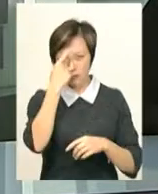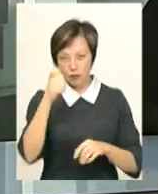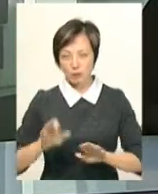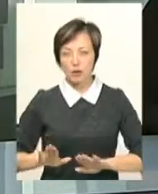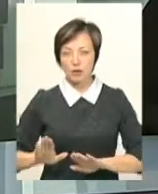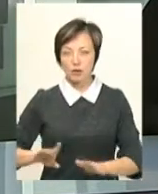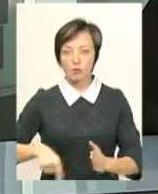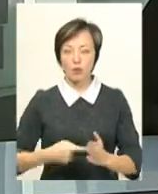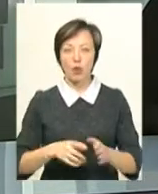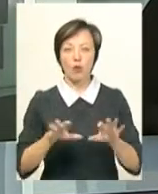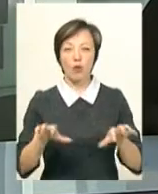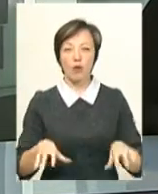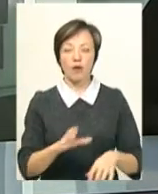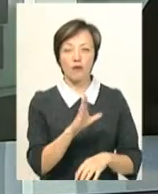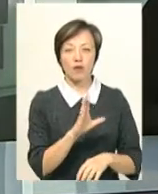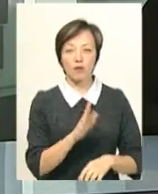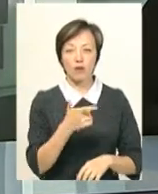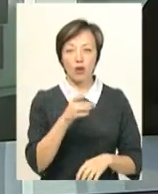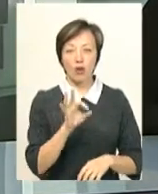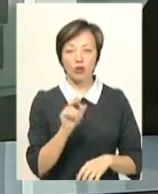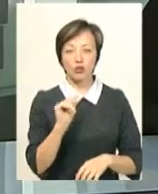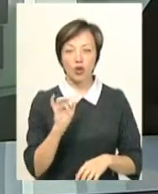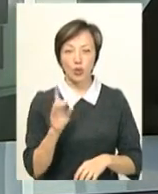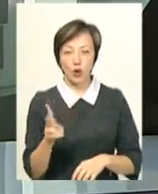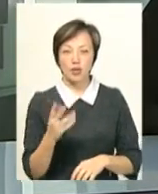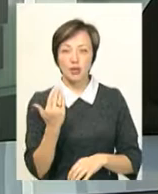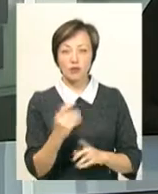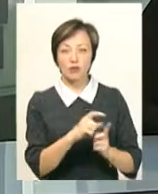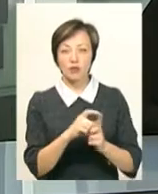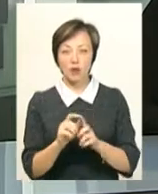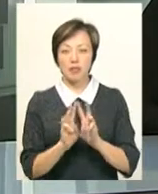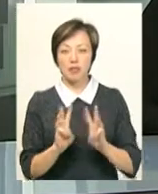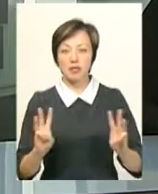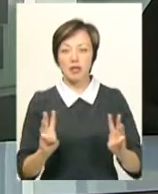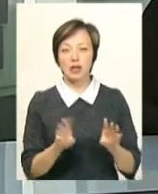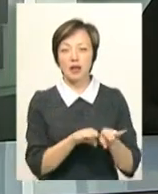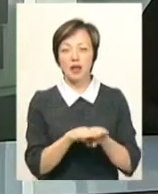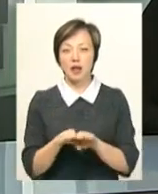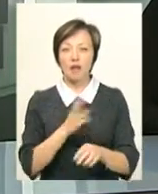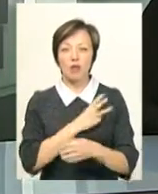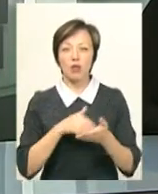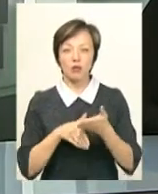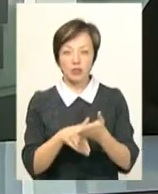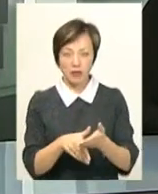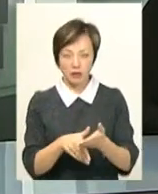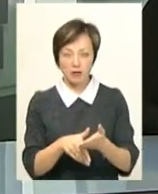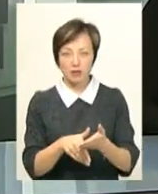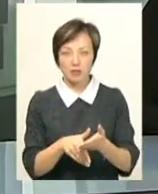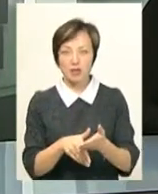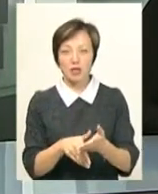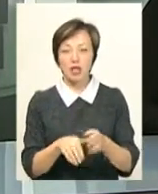заступник Хмельницького міського голови Володимир Гончарук. За його словами, на сайті «Ліга волонтерів» – це, власне, і є портал пошуку –